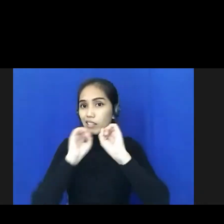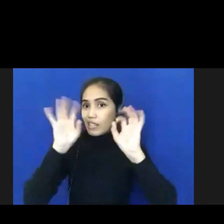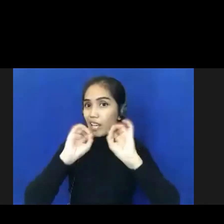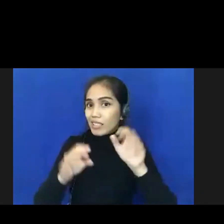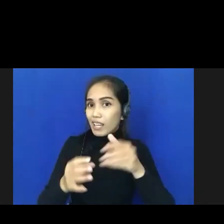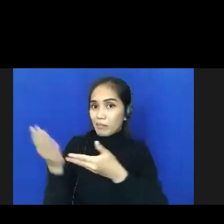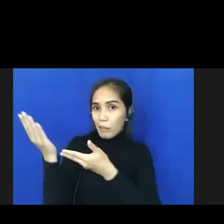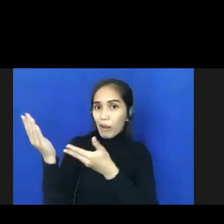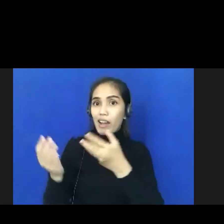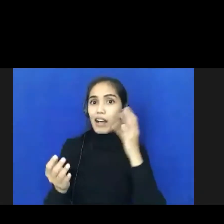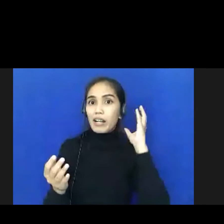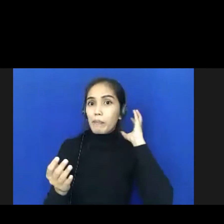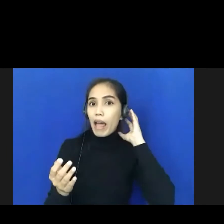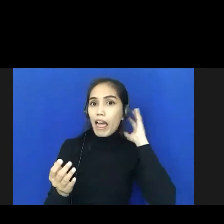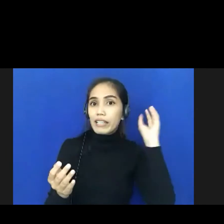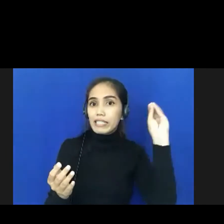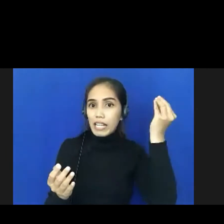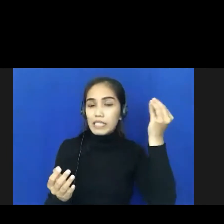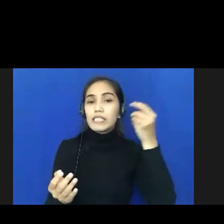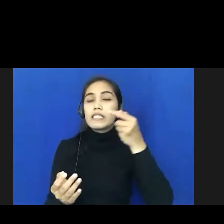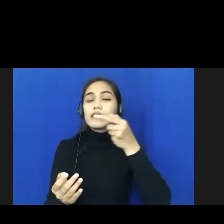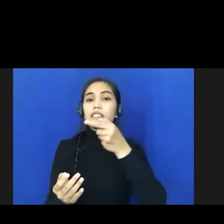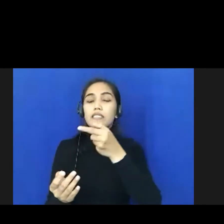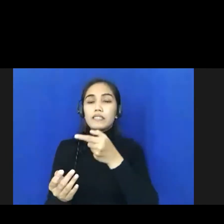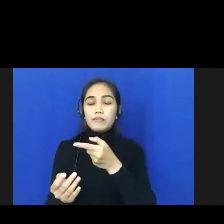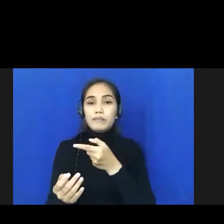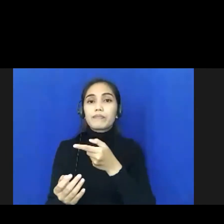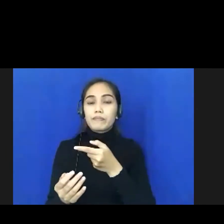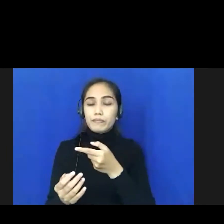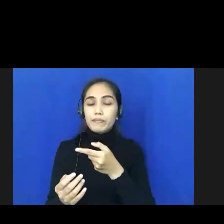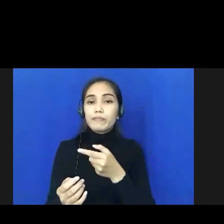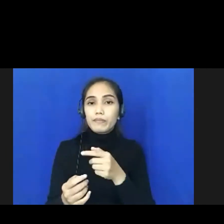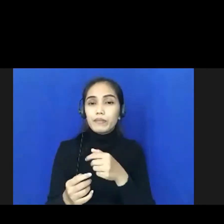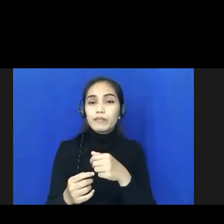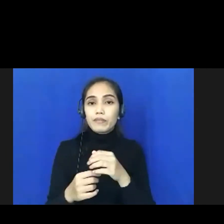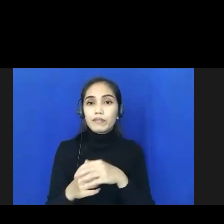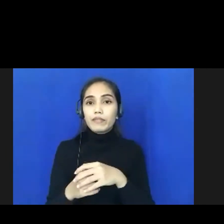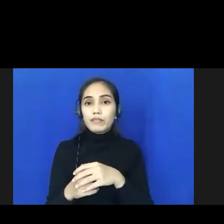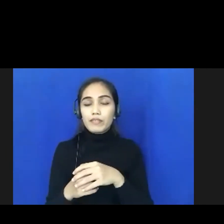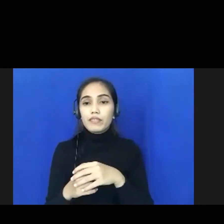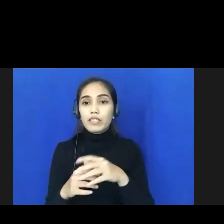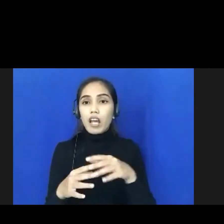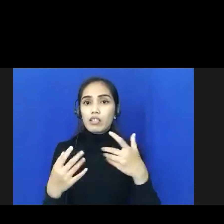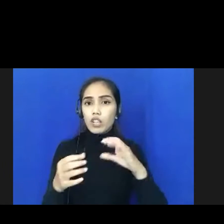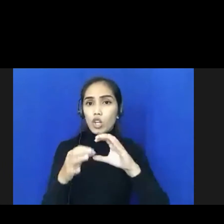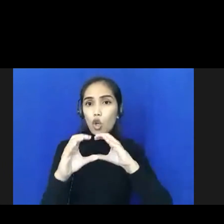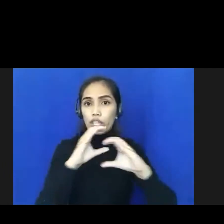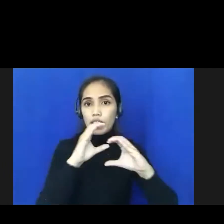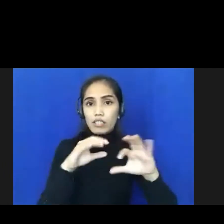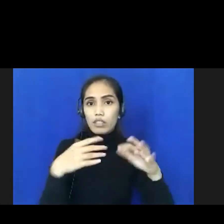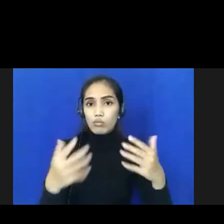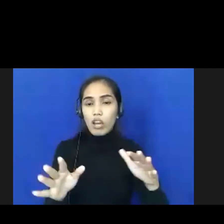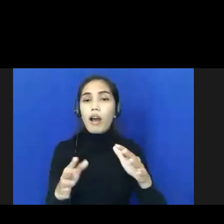Bapak Kadis PMD tetapi dapat kami gambarkan selama ini koordinasi yang telah terjadi adalah bahwa